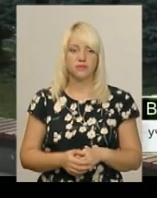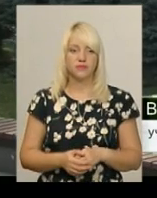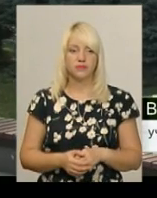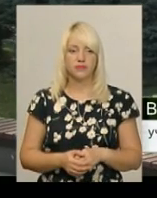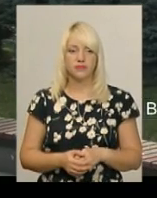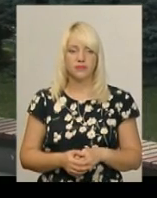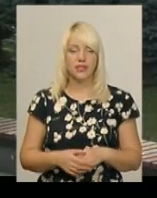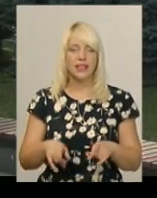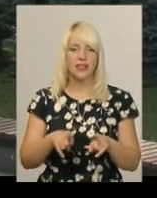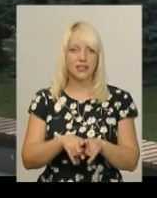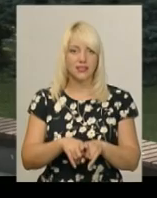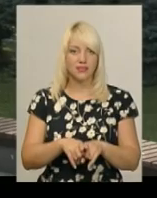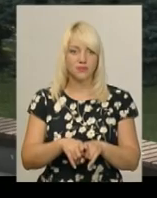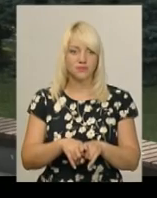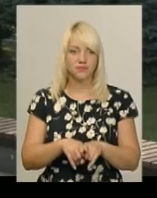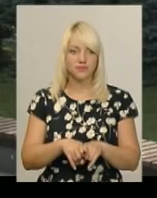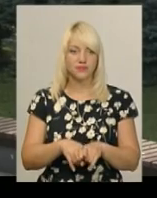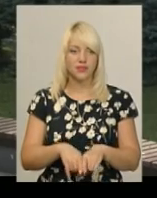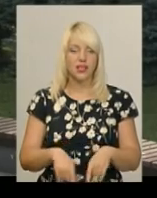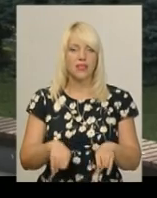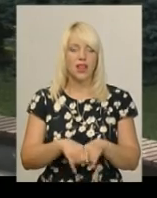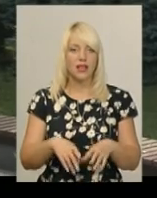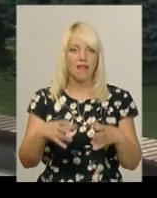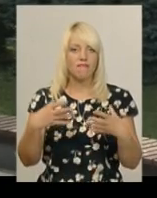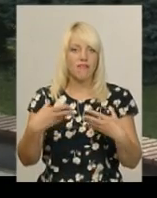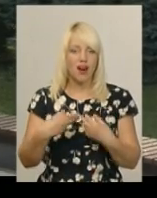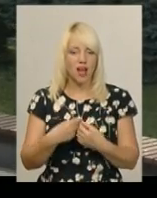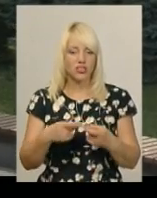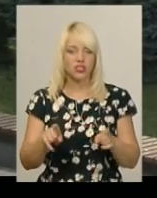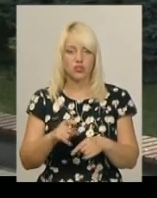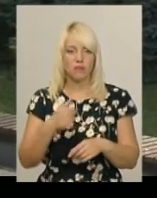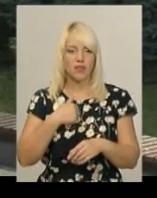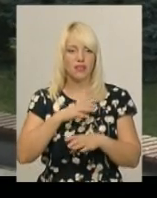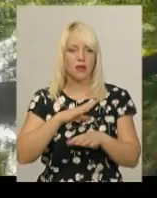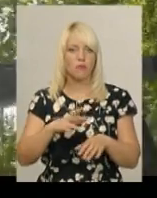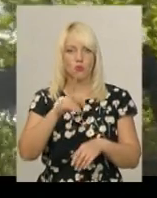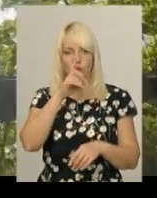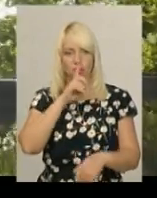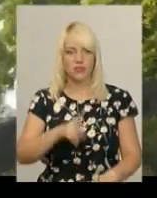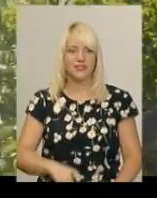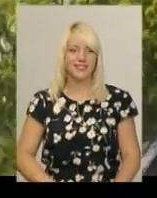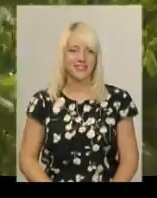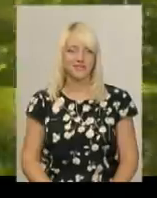А таке враження, ніби мене не було вдома, як мінімум місяць.